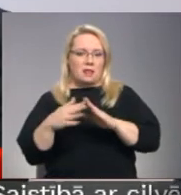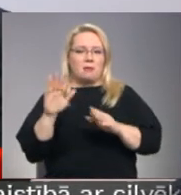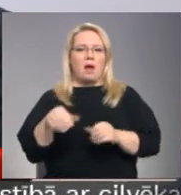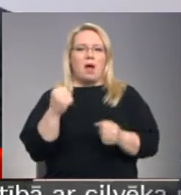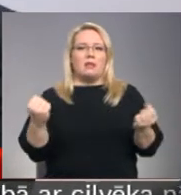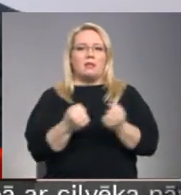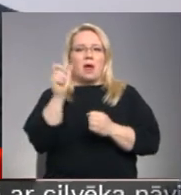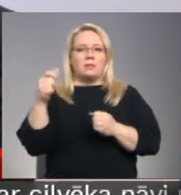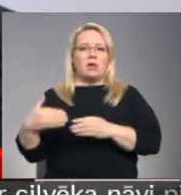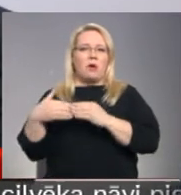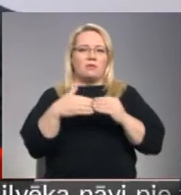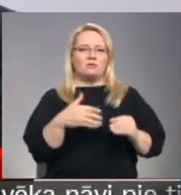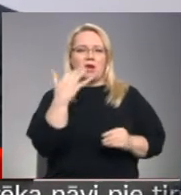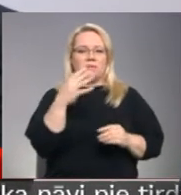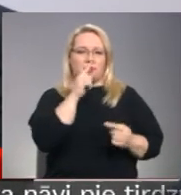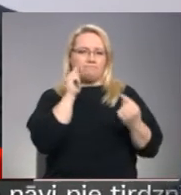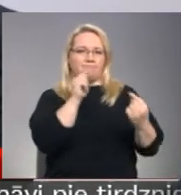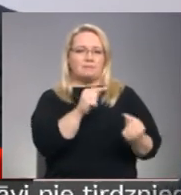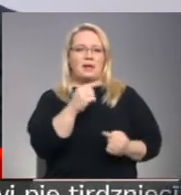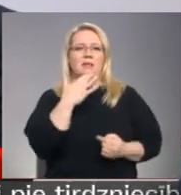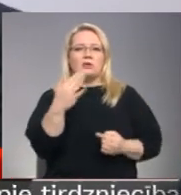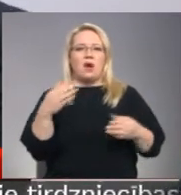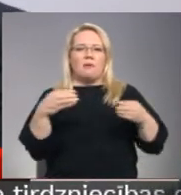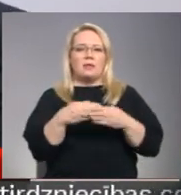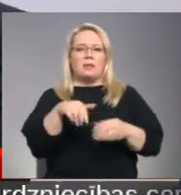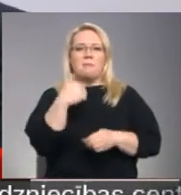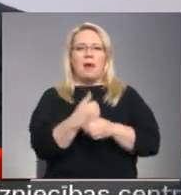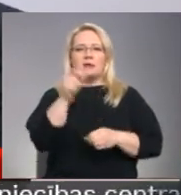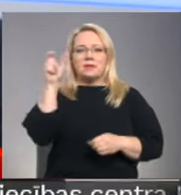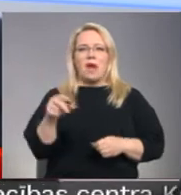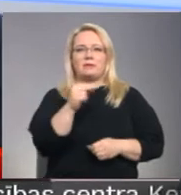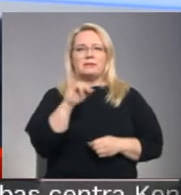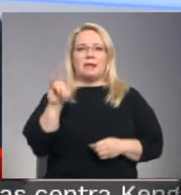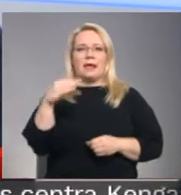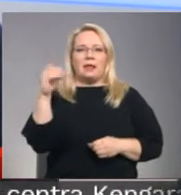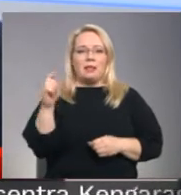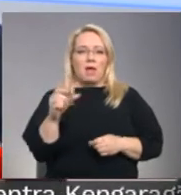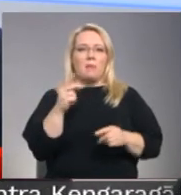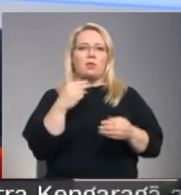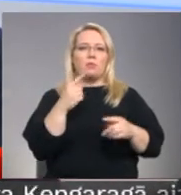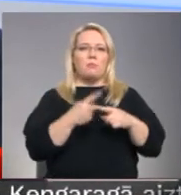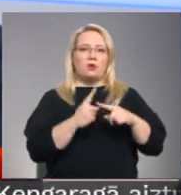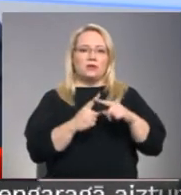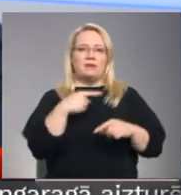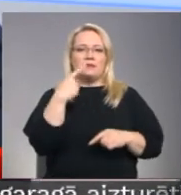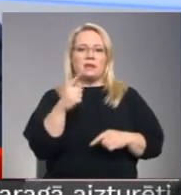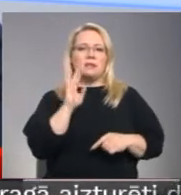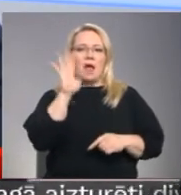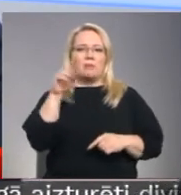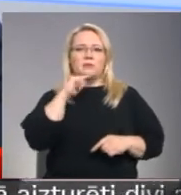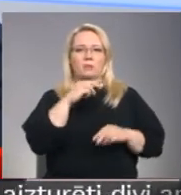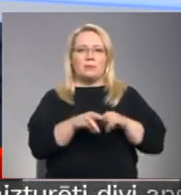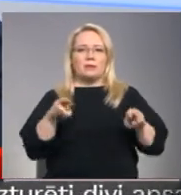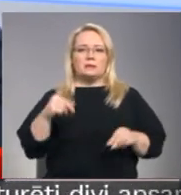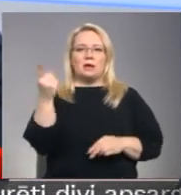ievešanu no ārzemēm skeptiski bija Nacionālās apvienības pārstāves Roberts Zīle. Taču pozitīvāk var to izteicās topošais ekonomikas ministrs